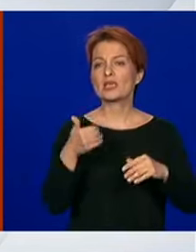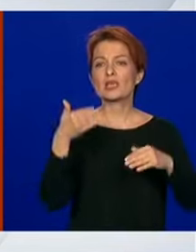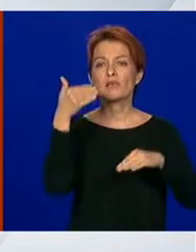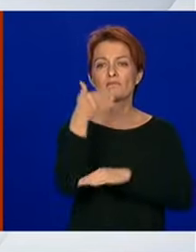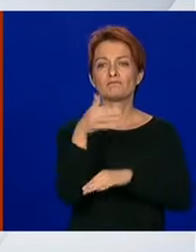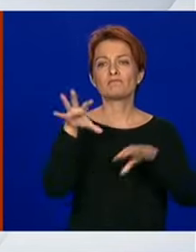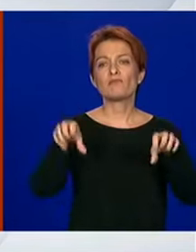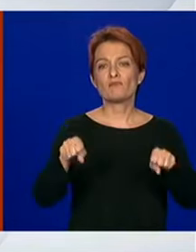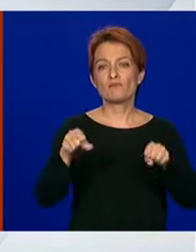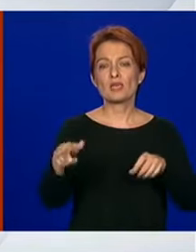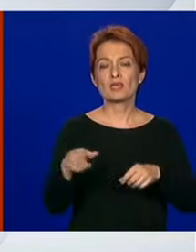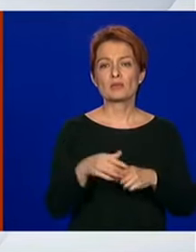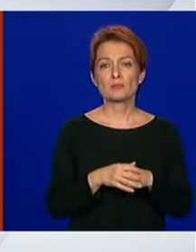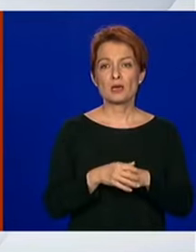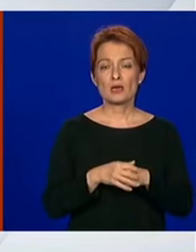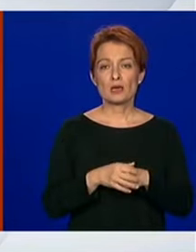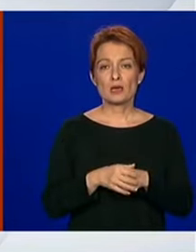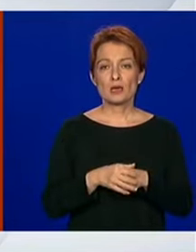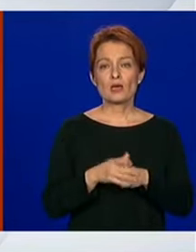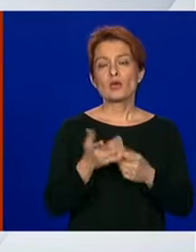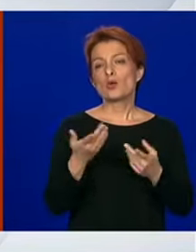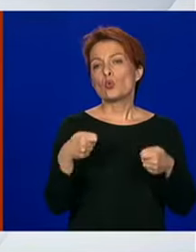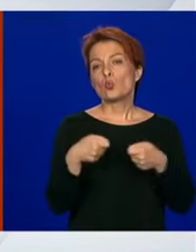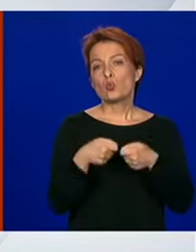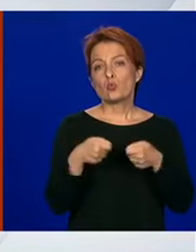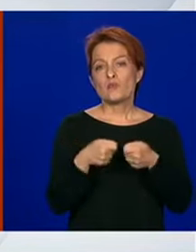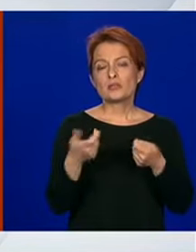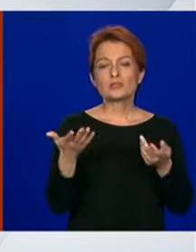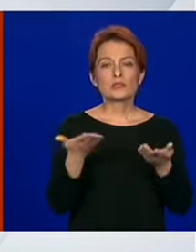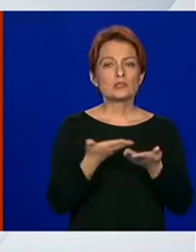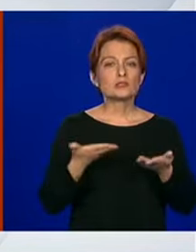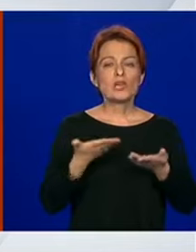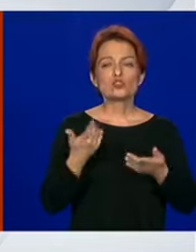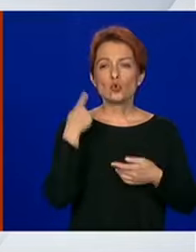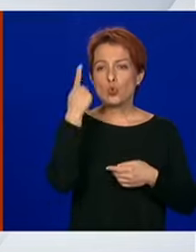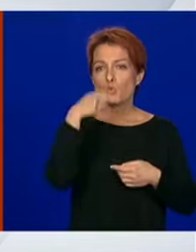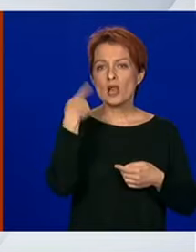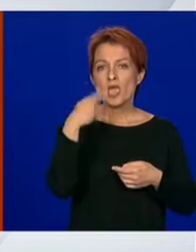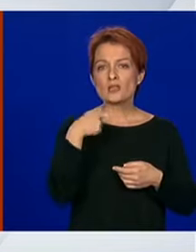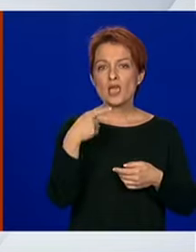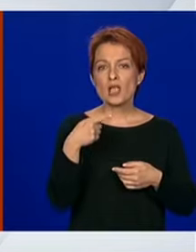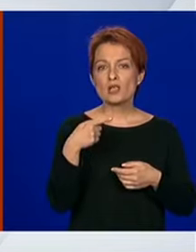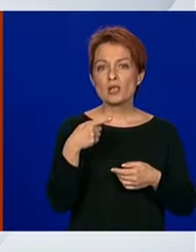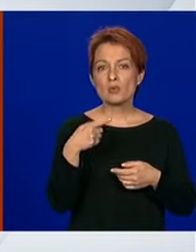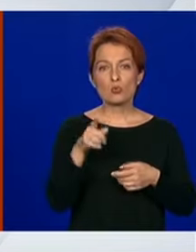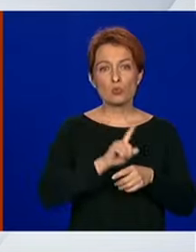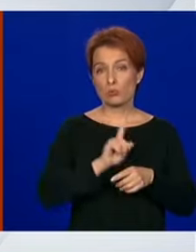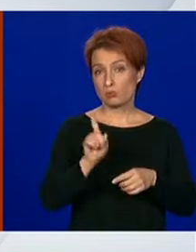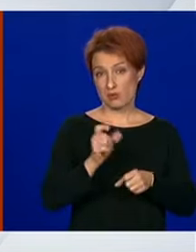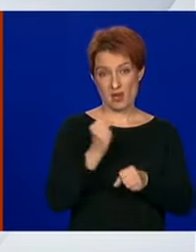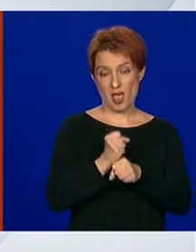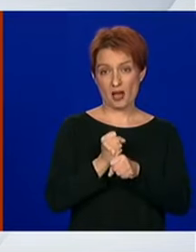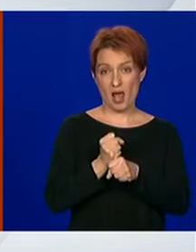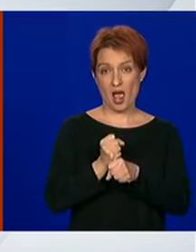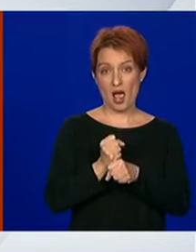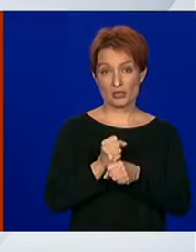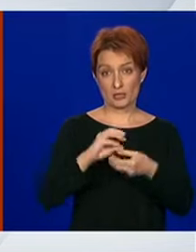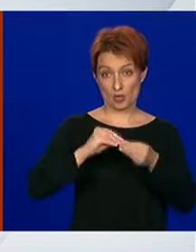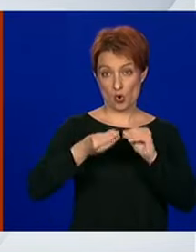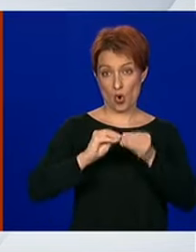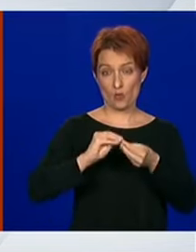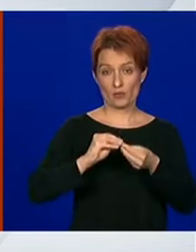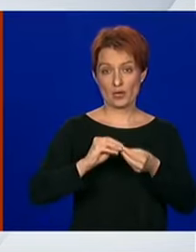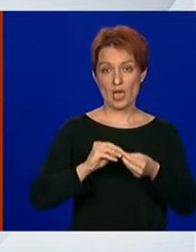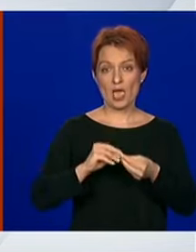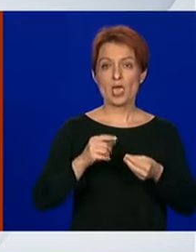oko toga zašto je nedjelja stavljena kao neradni dan jer smo